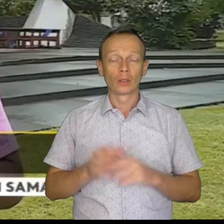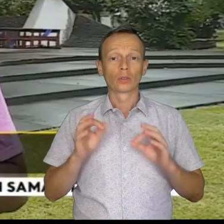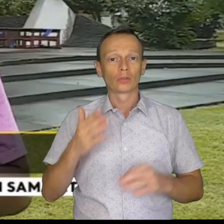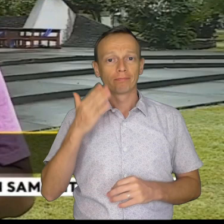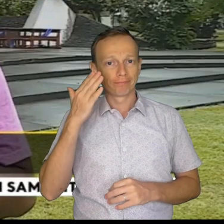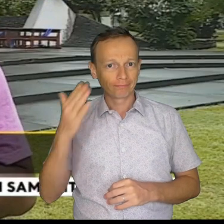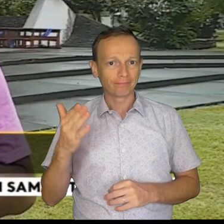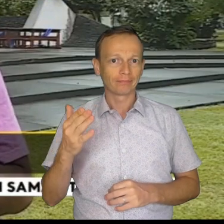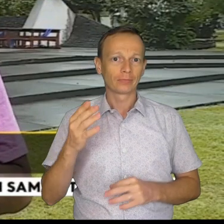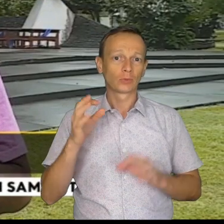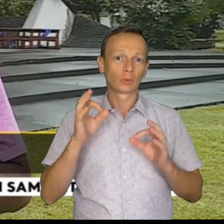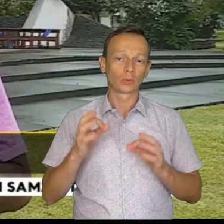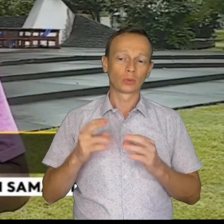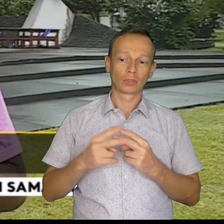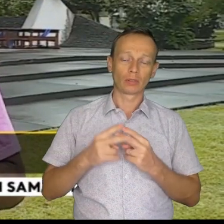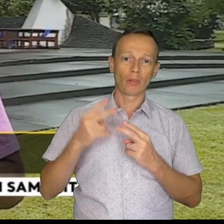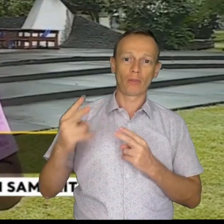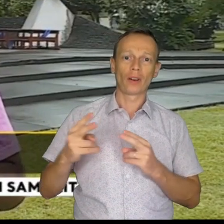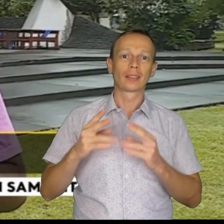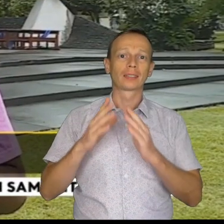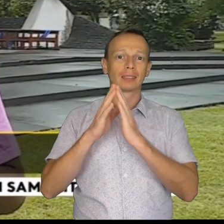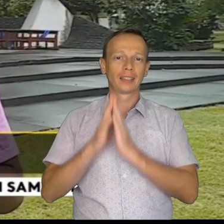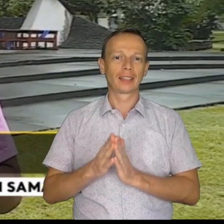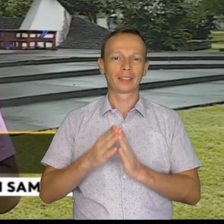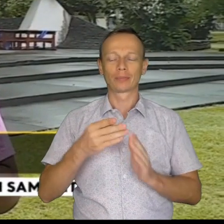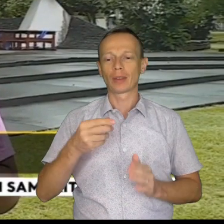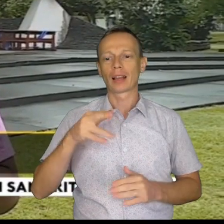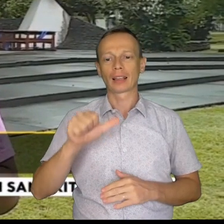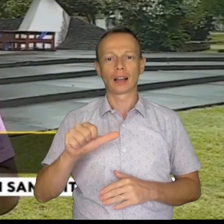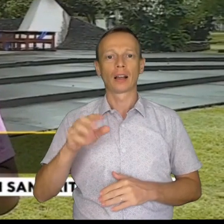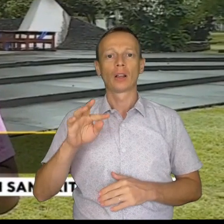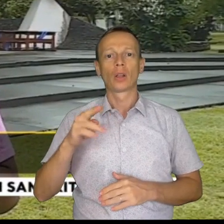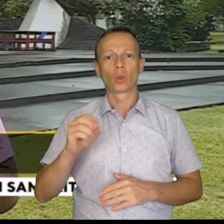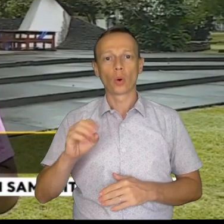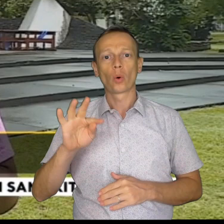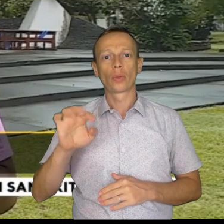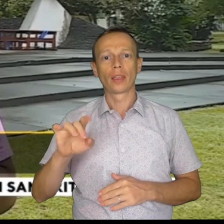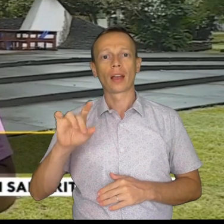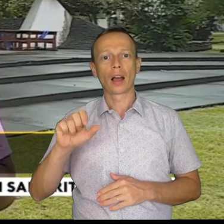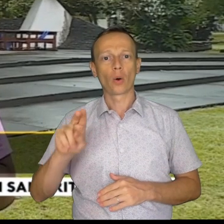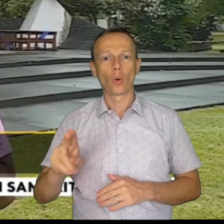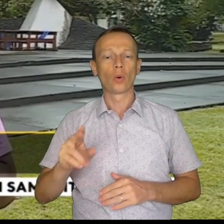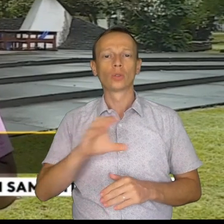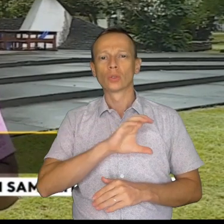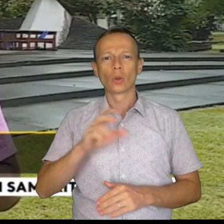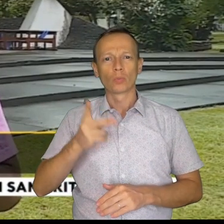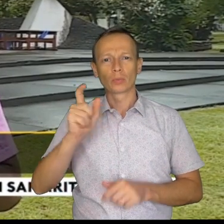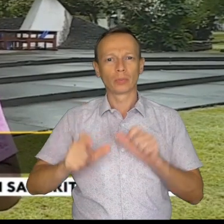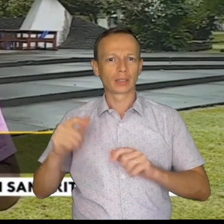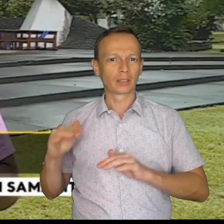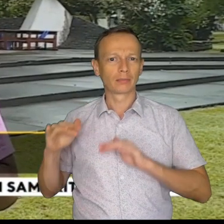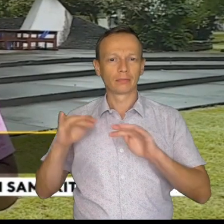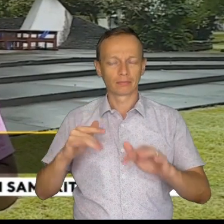Mirko Vanfoo, devant l'église Mariano Teihoudi, où la centaine de participants venus rendre un dernier hommage à